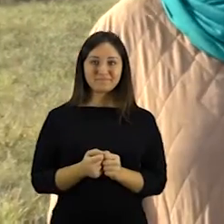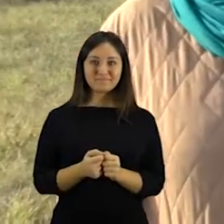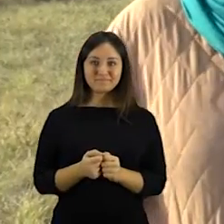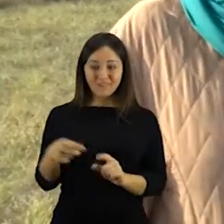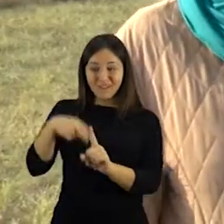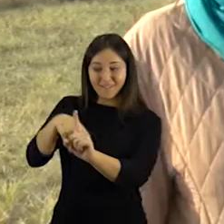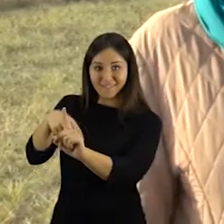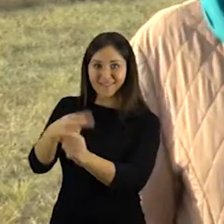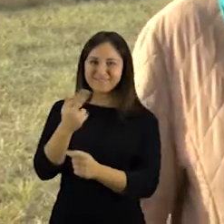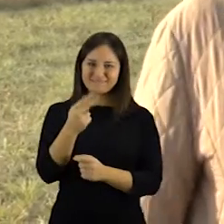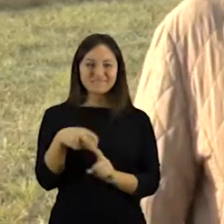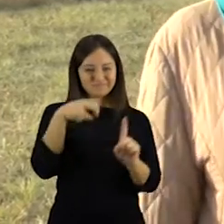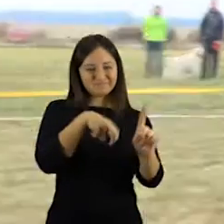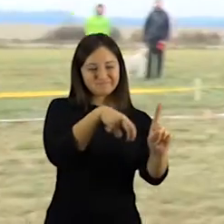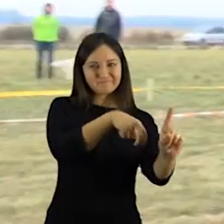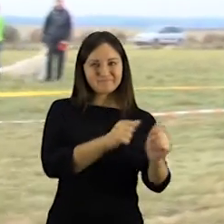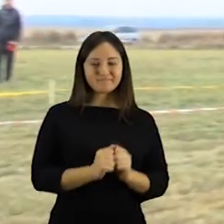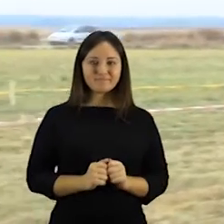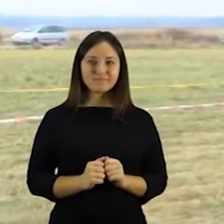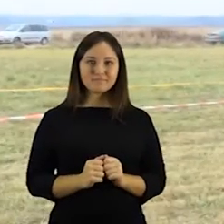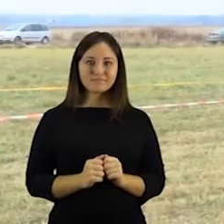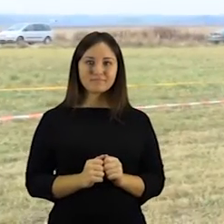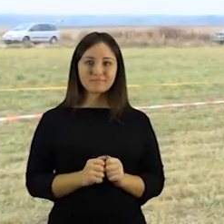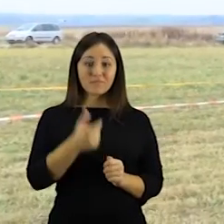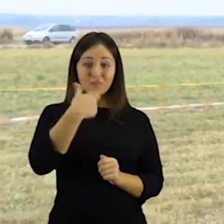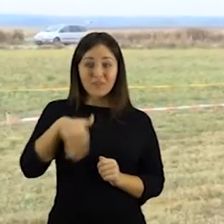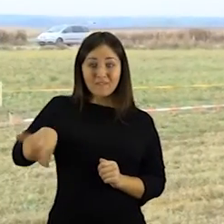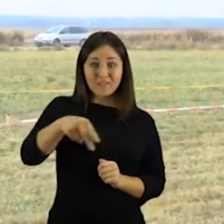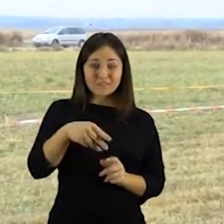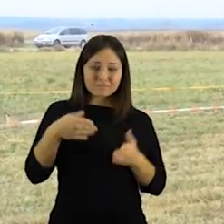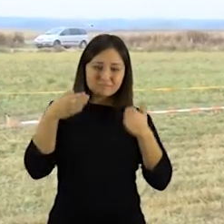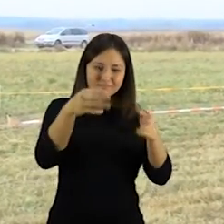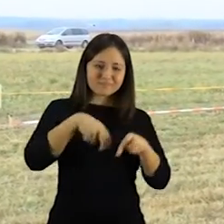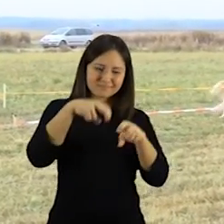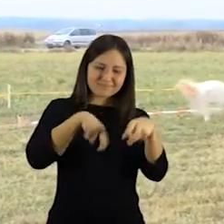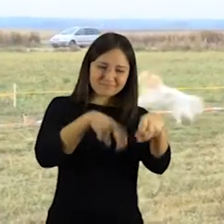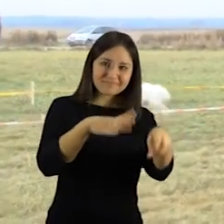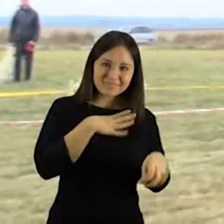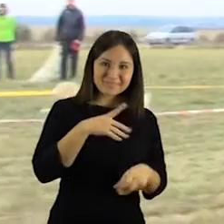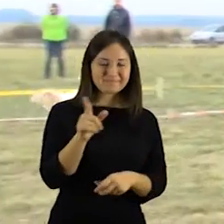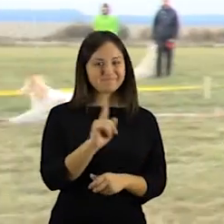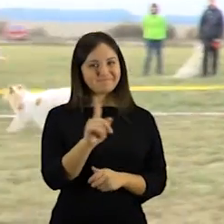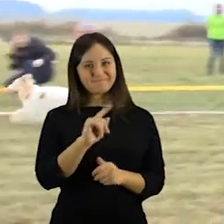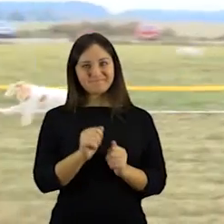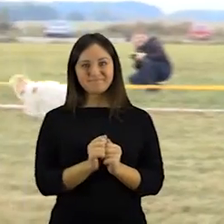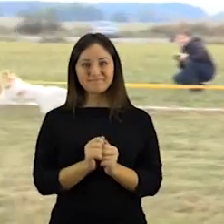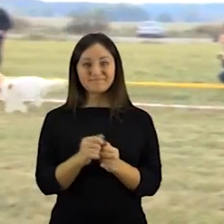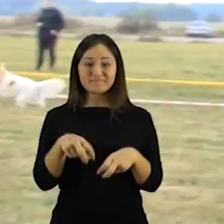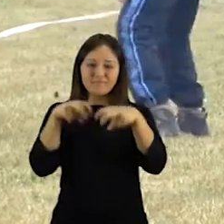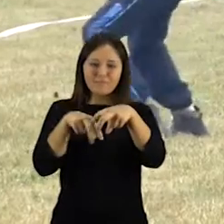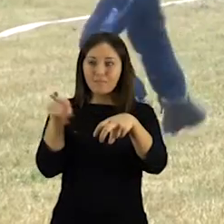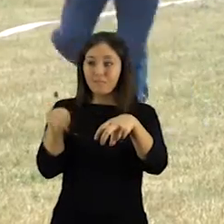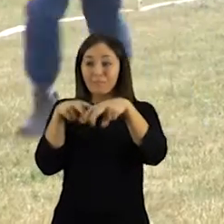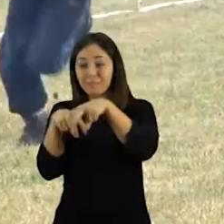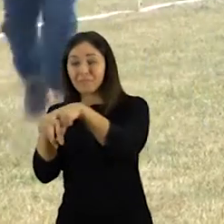Taip ir bėga? Taip ir bėga. Ne visus iš dykelių sekėsi kalbėti sportuoti. Kai kam labiau už žaisliuką ar